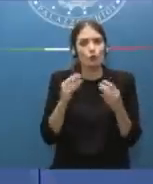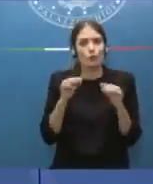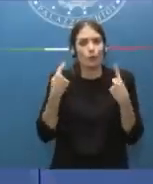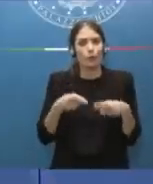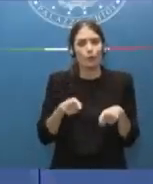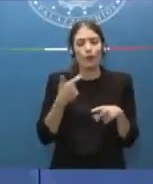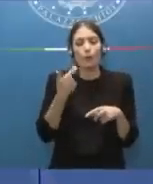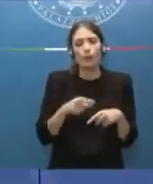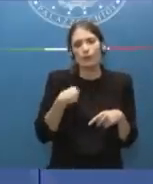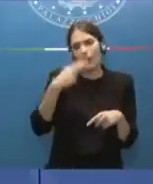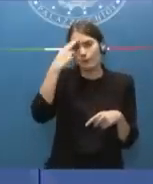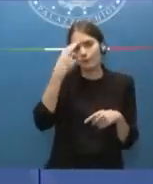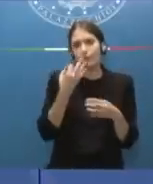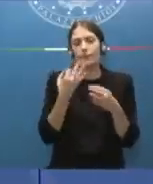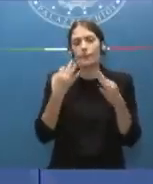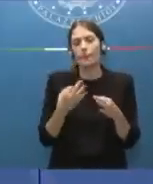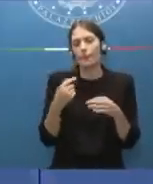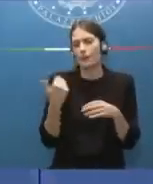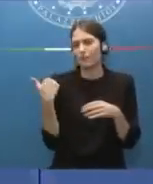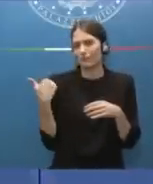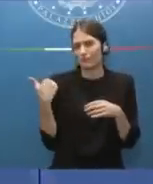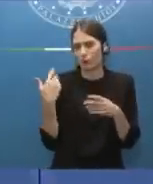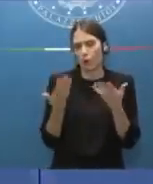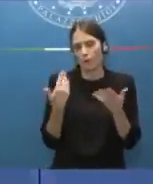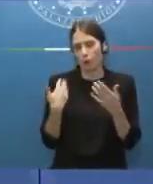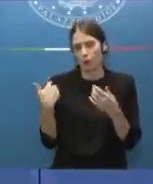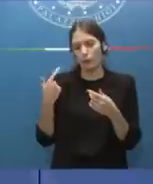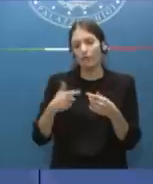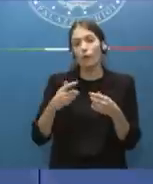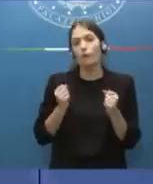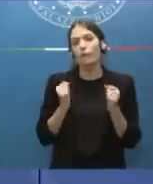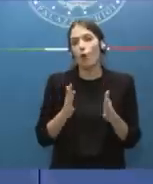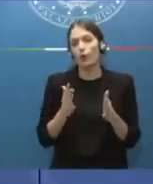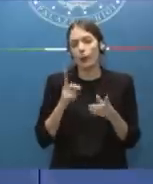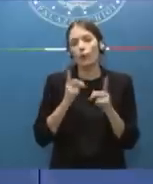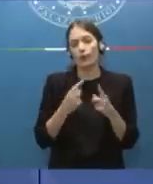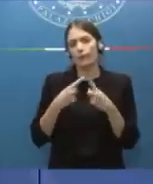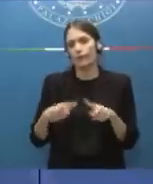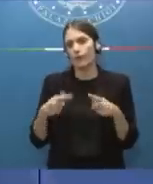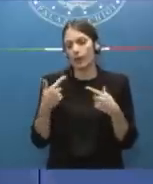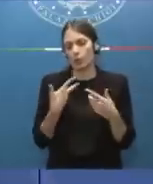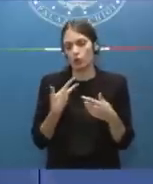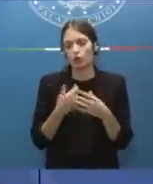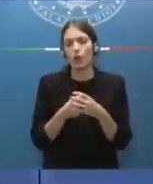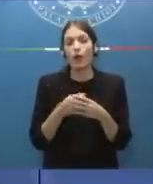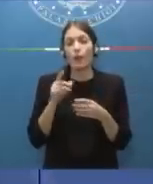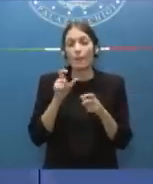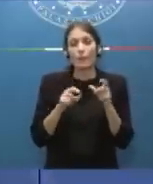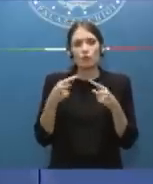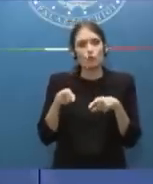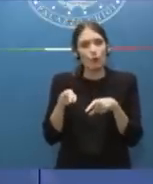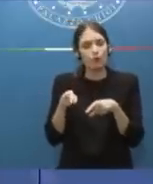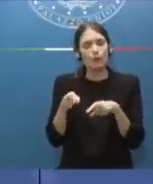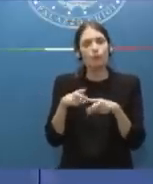differentemente da quello che è accaduto nelle ultime ore, perché la volontà in politica fa la differenza, quelle persone rimasero lì per,